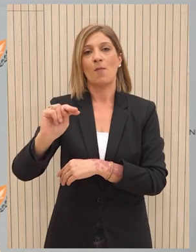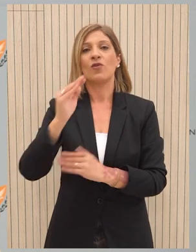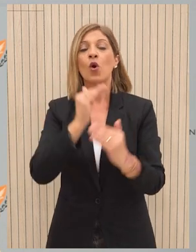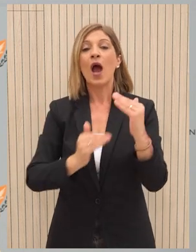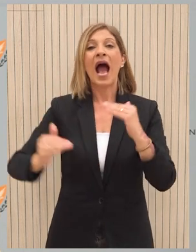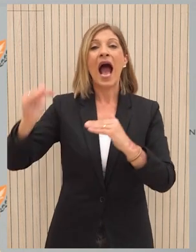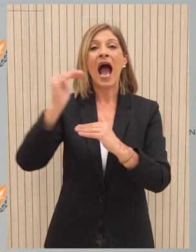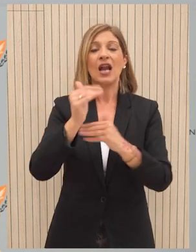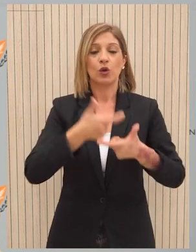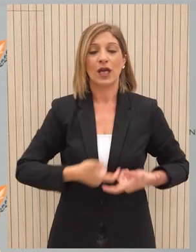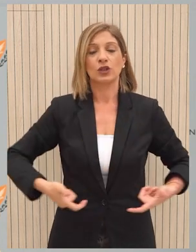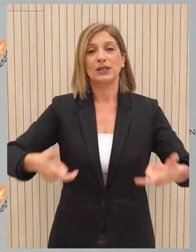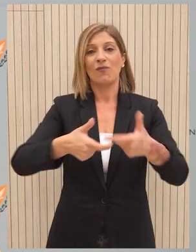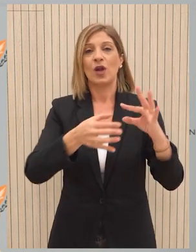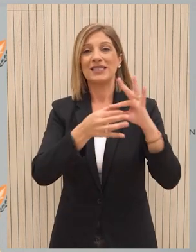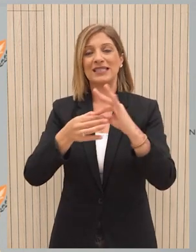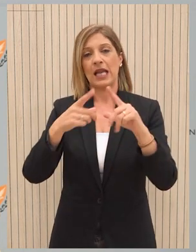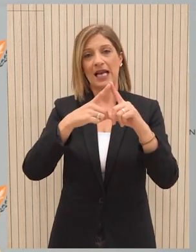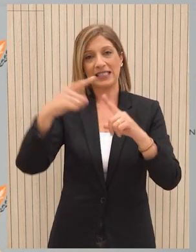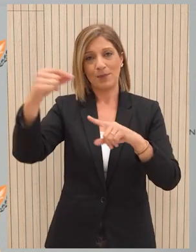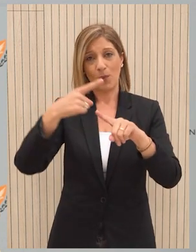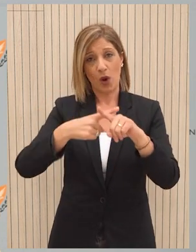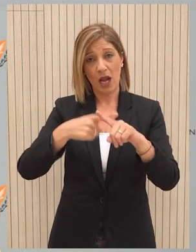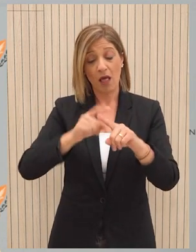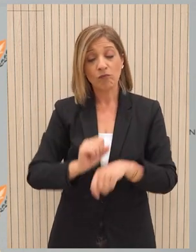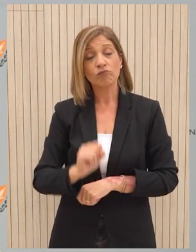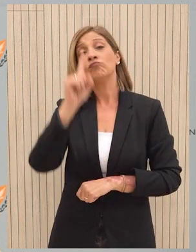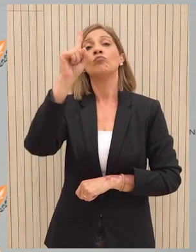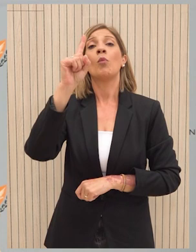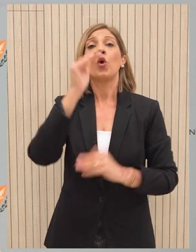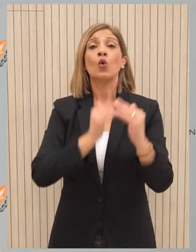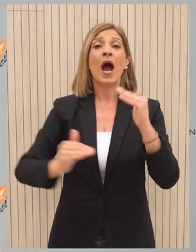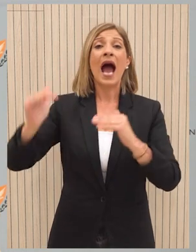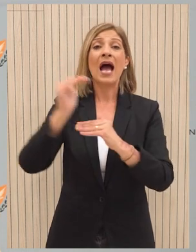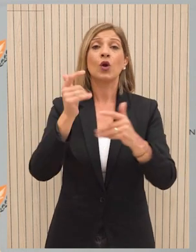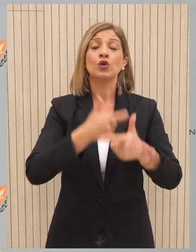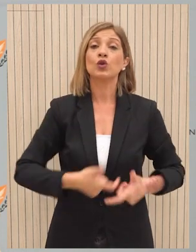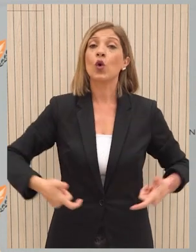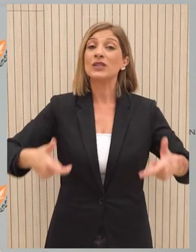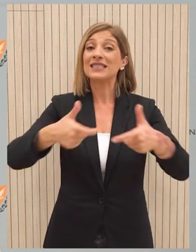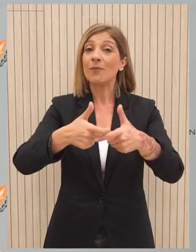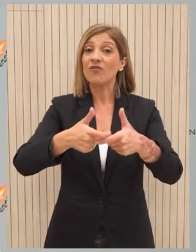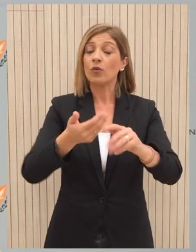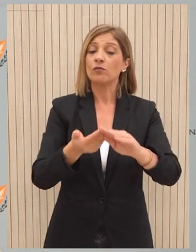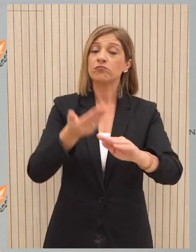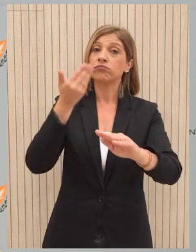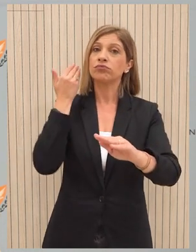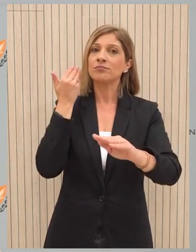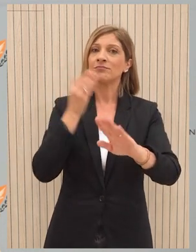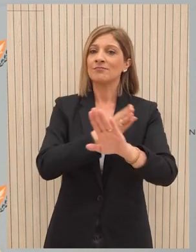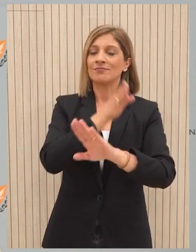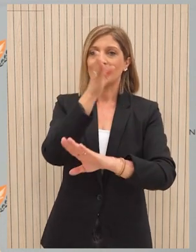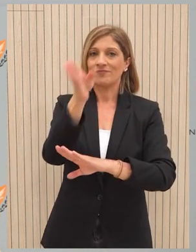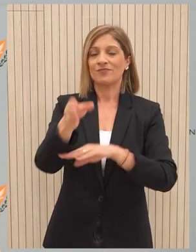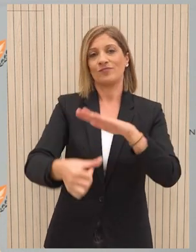Ανώτατο Συμβούλιο Συνεργασίας Κύπρου και Ελλάδας. Το πρώτο Ανώτατο Συμβούλιο Συνεργασίας το οποίο θεσμοθετήθηκε κατά την πρώτη επίσημη